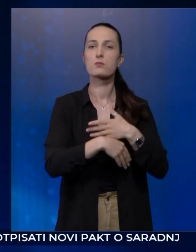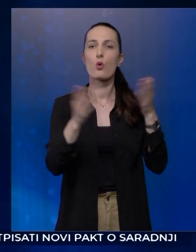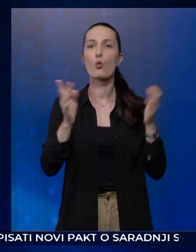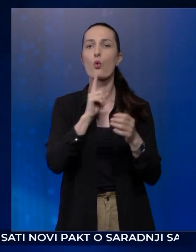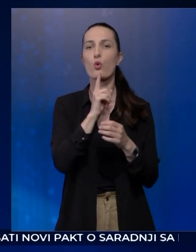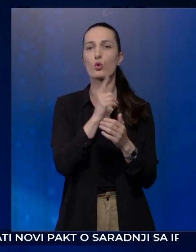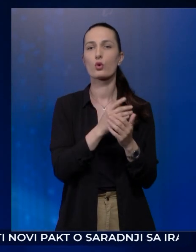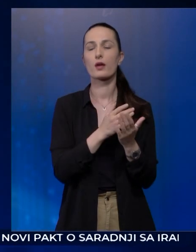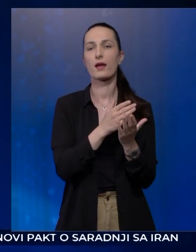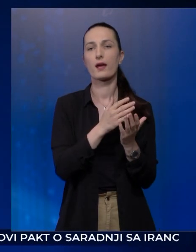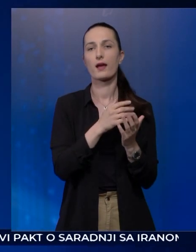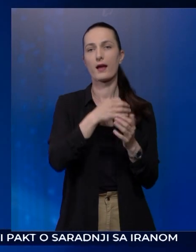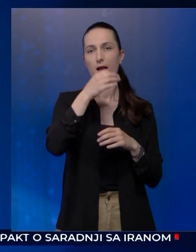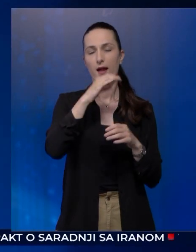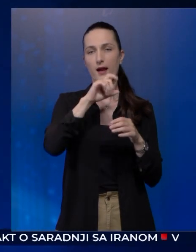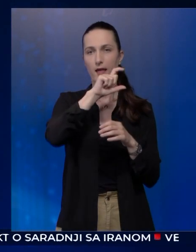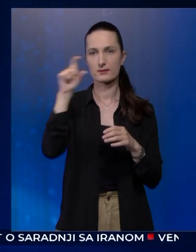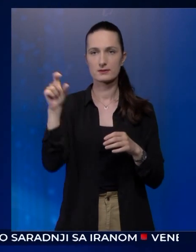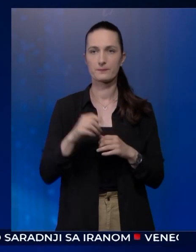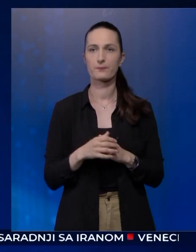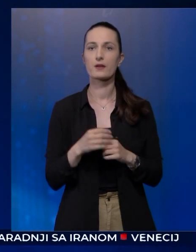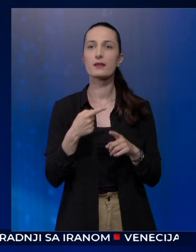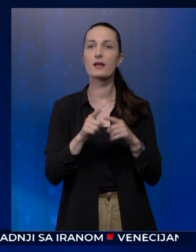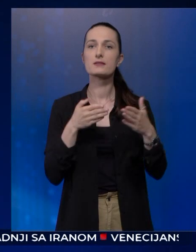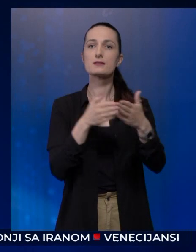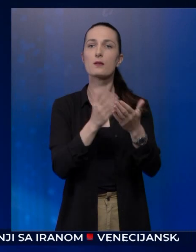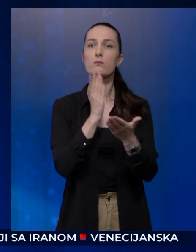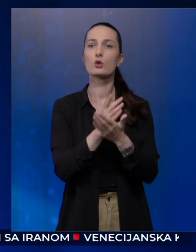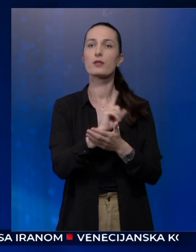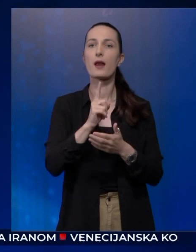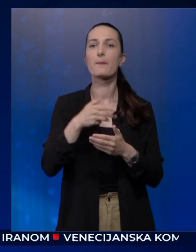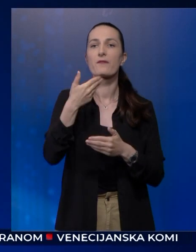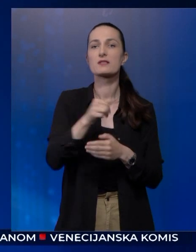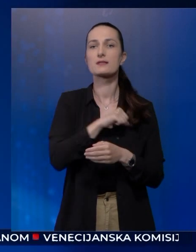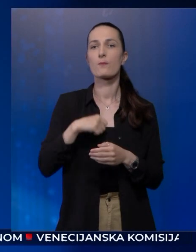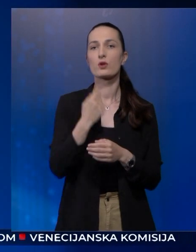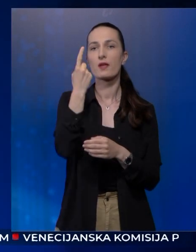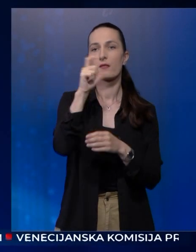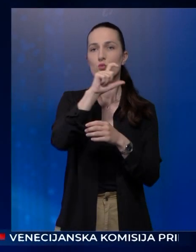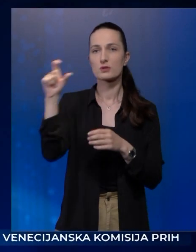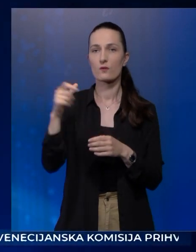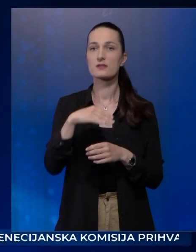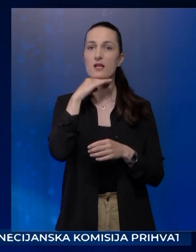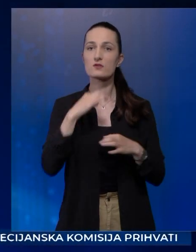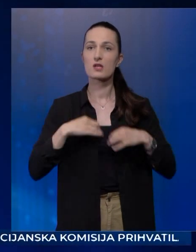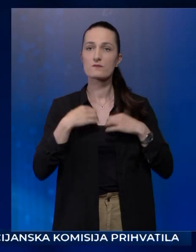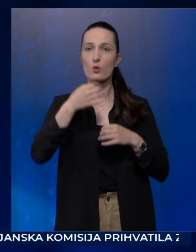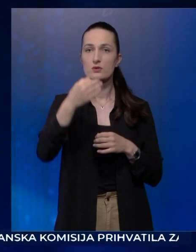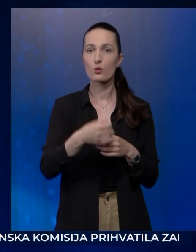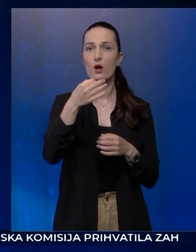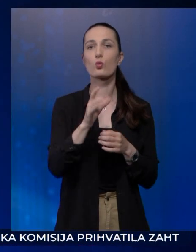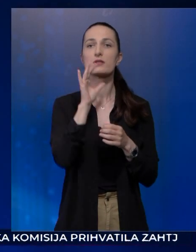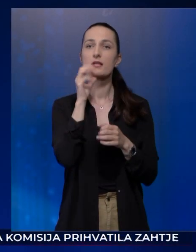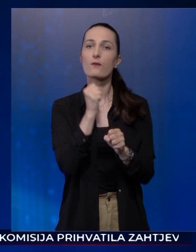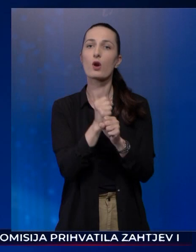1250 km na osnovu provedenog ispitivanja tržišta utvrđena je srednja vrijednost navedene pretrage u iznosu do